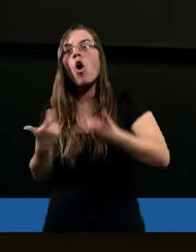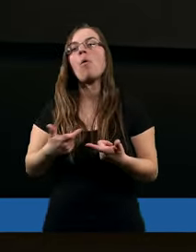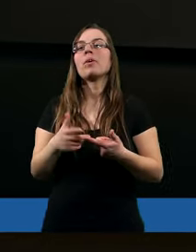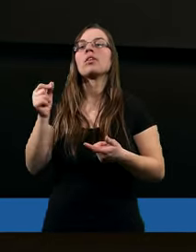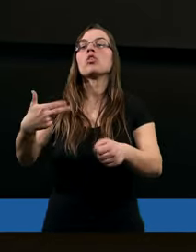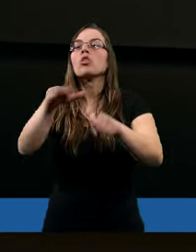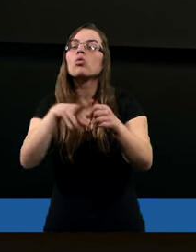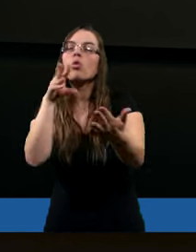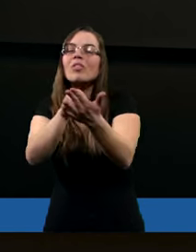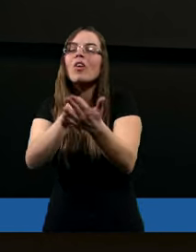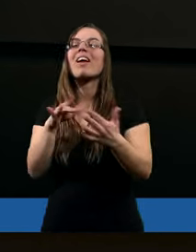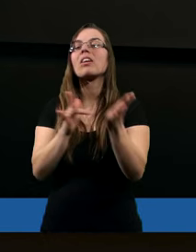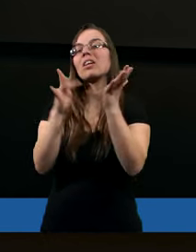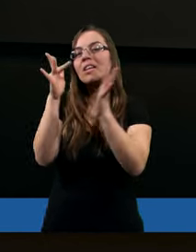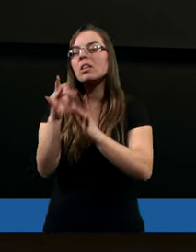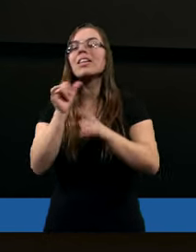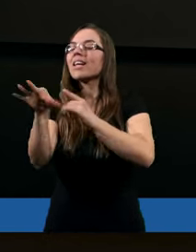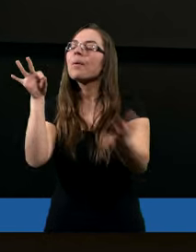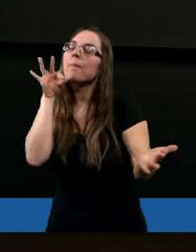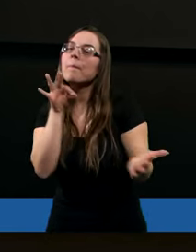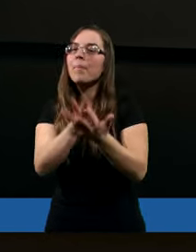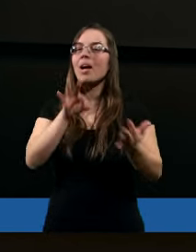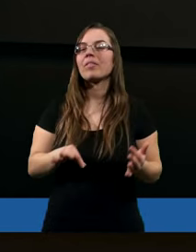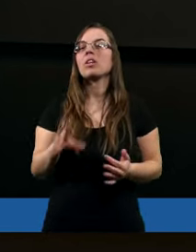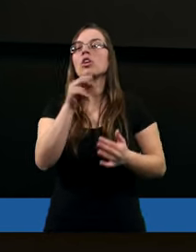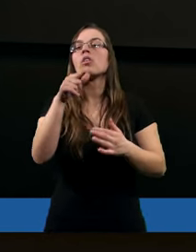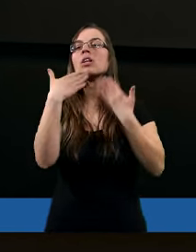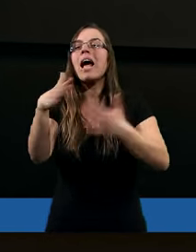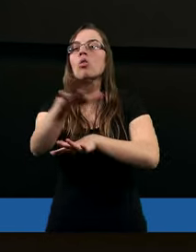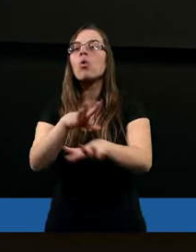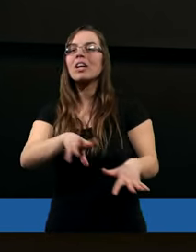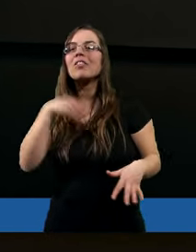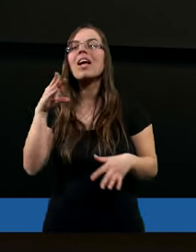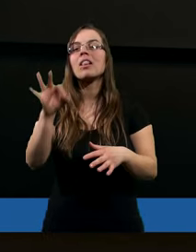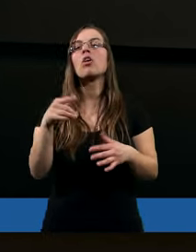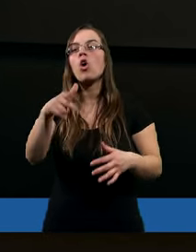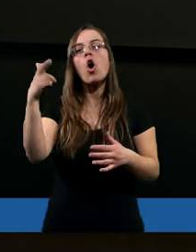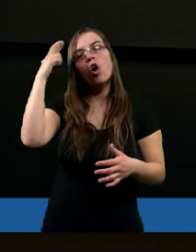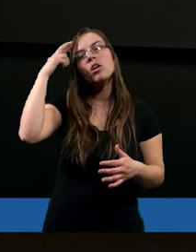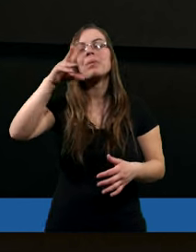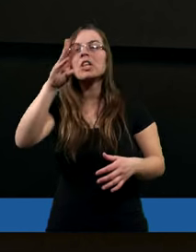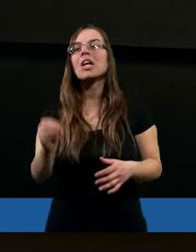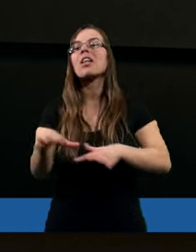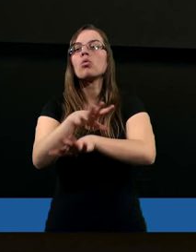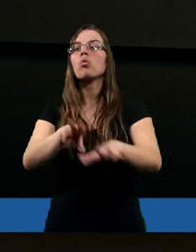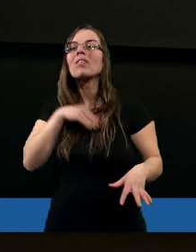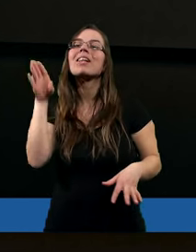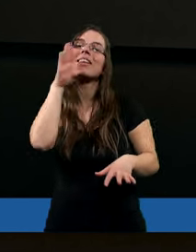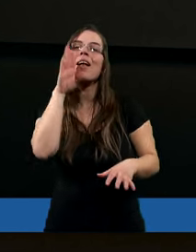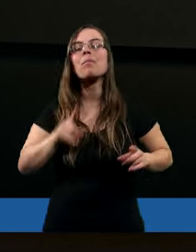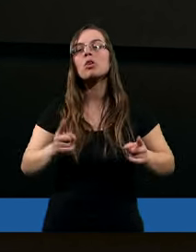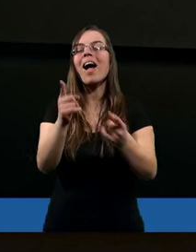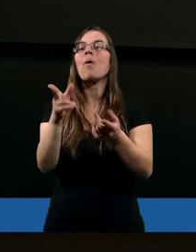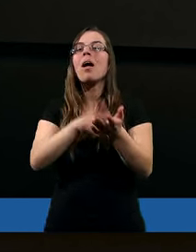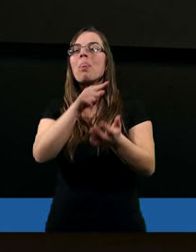który doświadczył Chrystusa i jestem pewien, kiedy czytamy Pisma Świętego, to rozumiemy, że Duch Święty tak samo